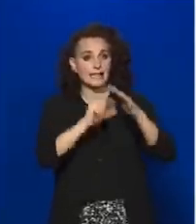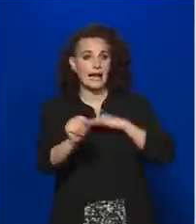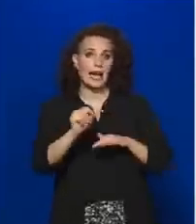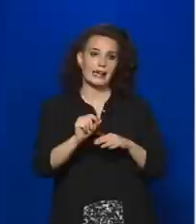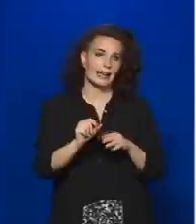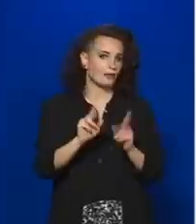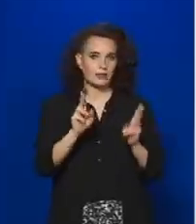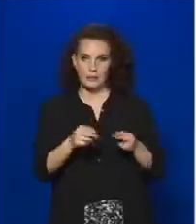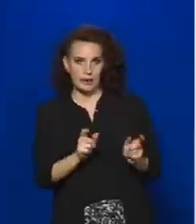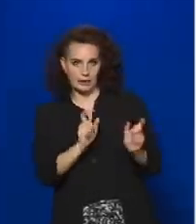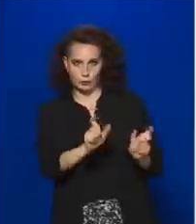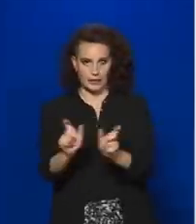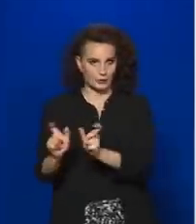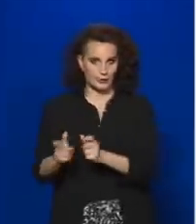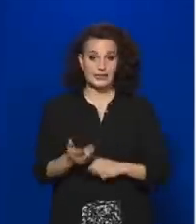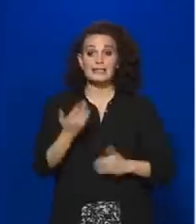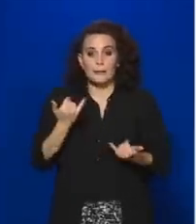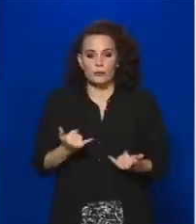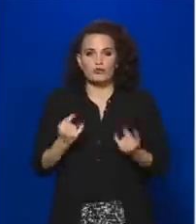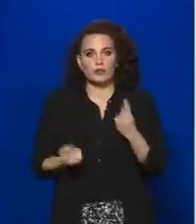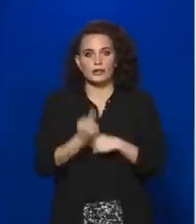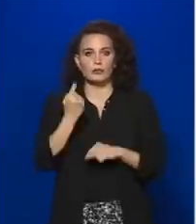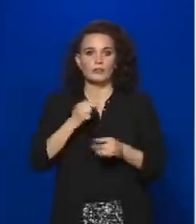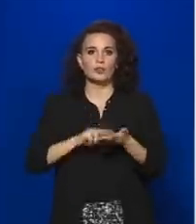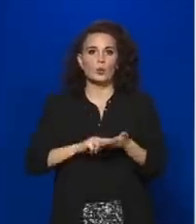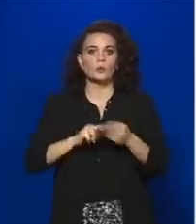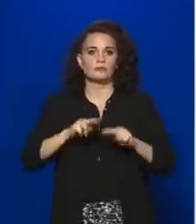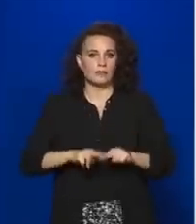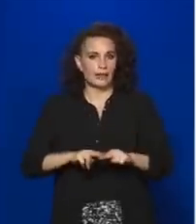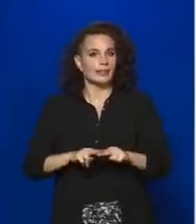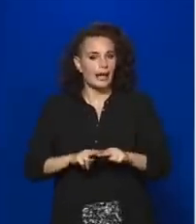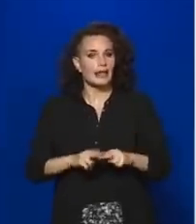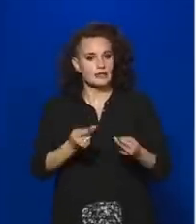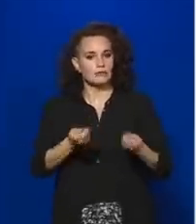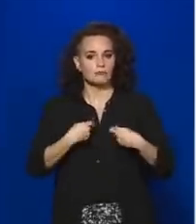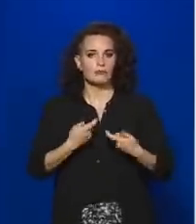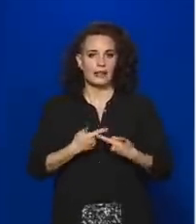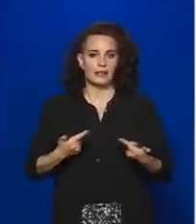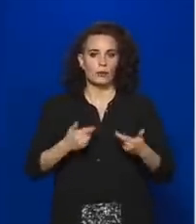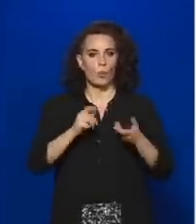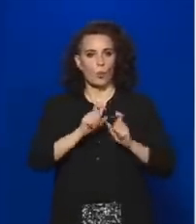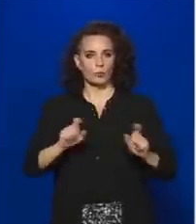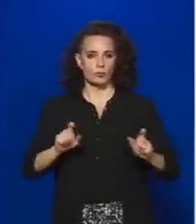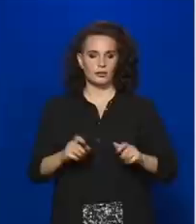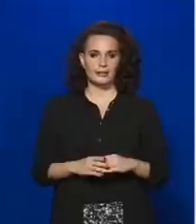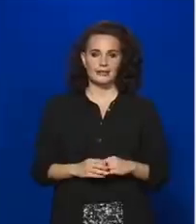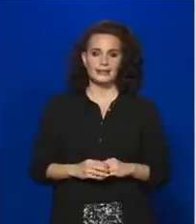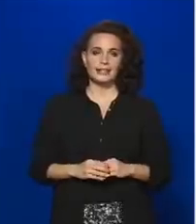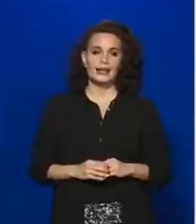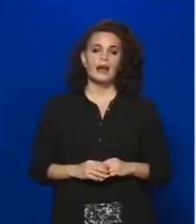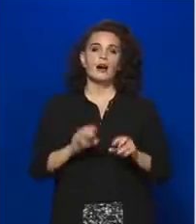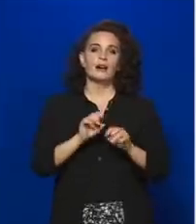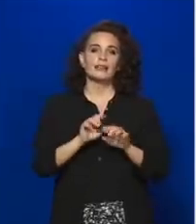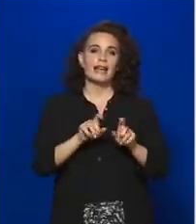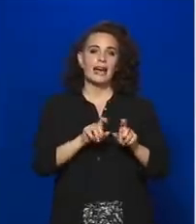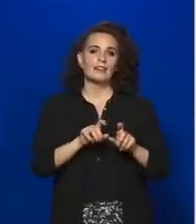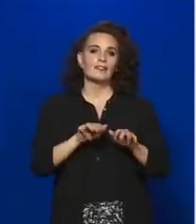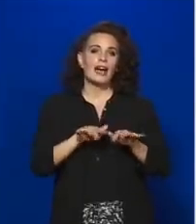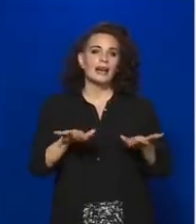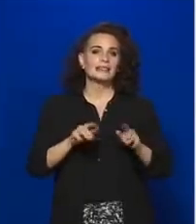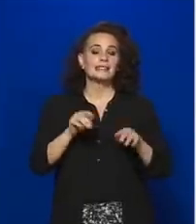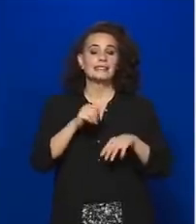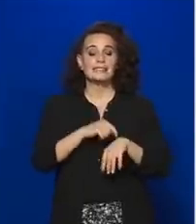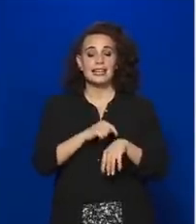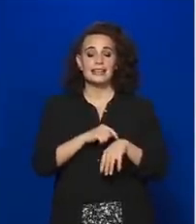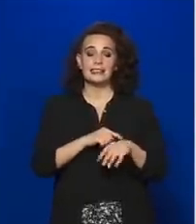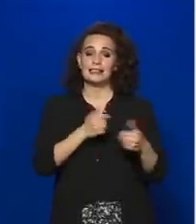rendkívüli jogrend egy járványhelyzet erre okot ad. Ebben még az egyébként a járvány idején egységet mutatni nem képes